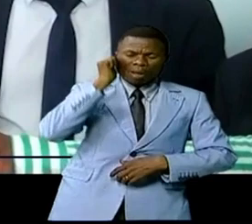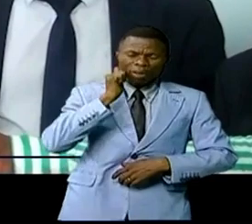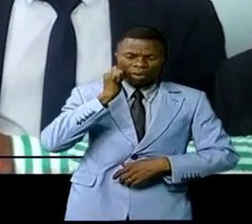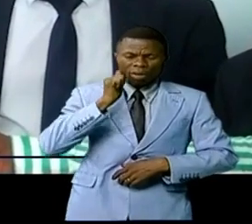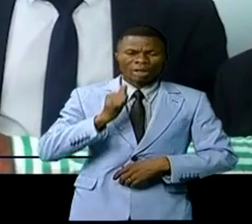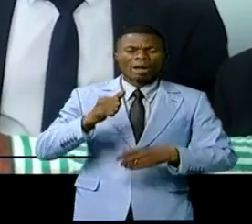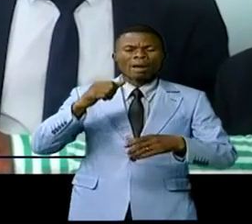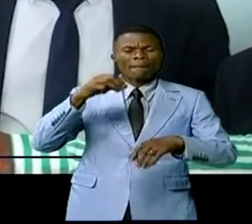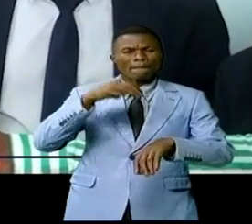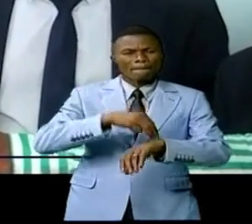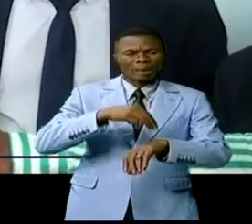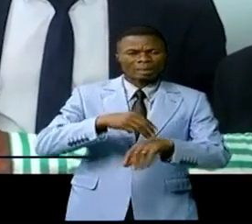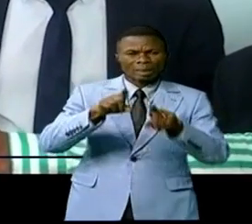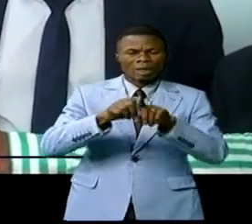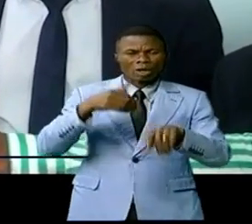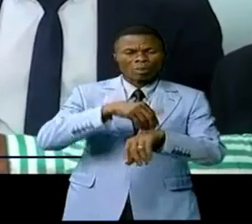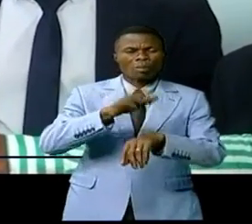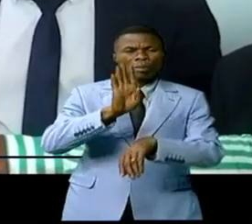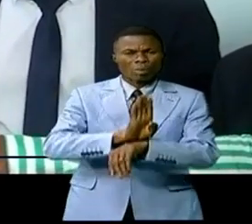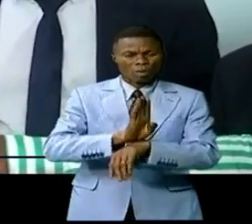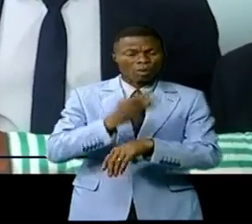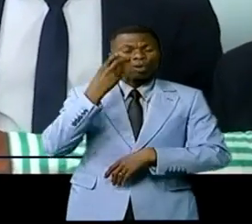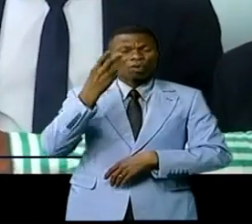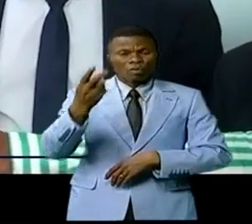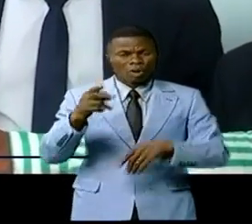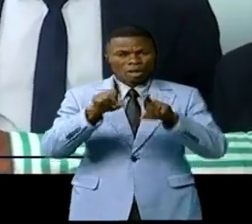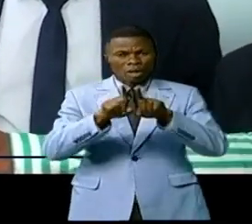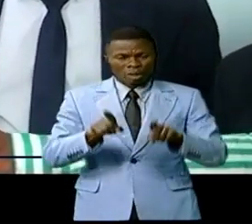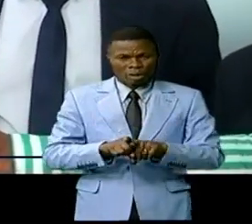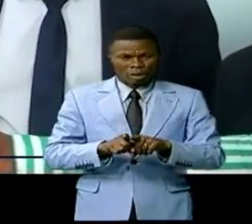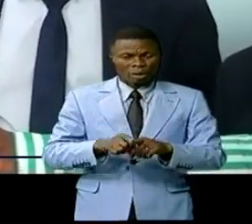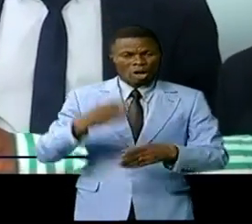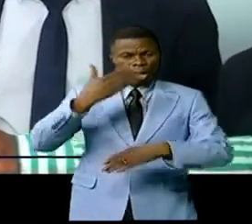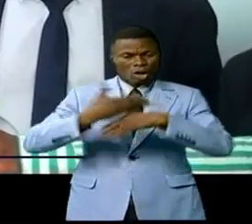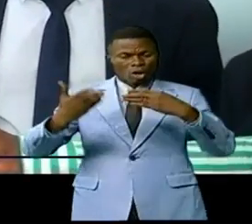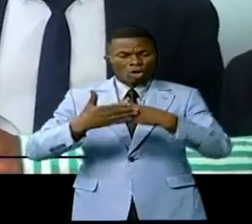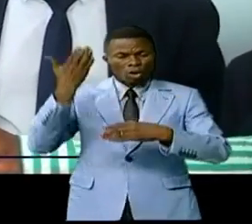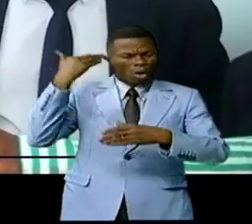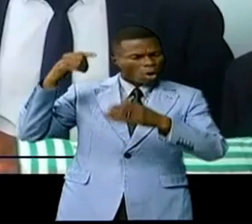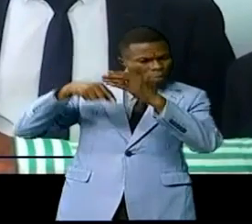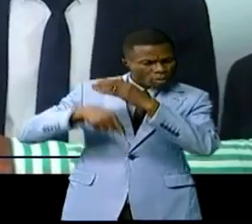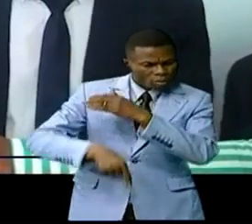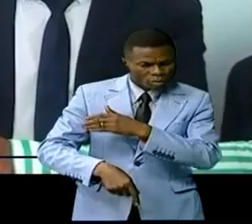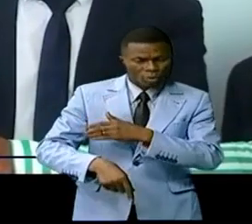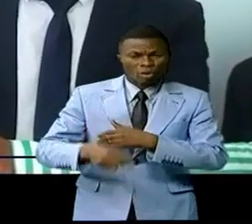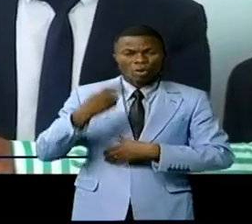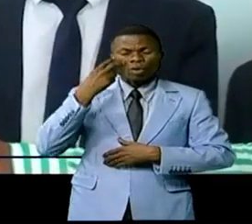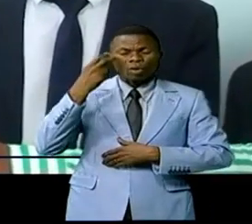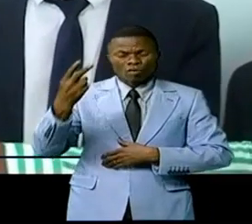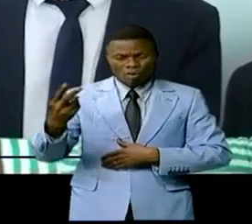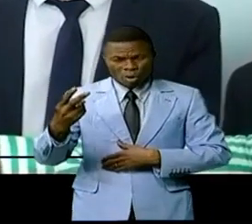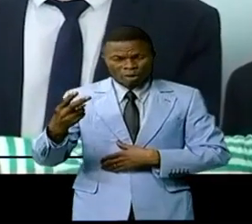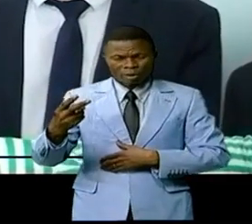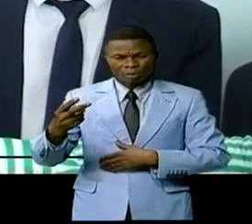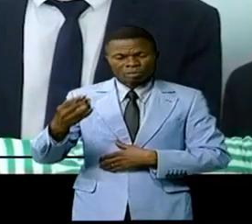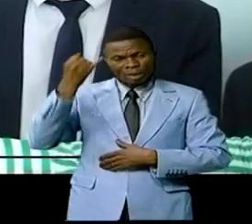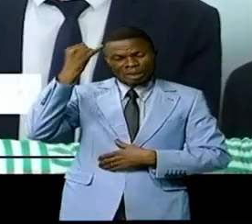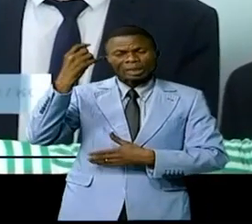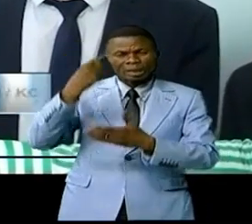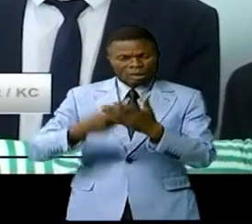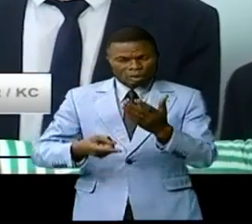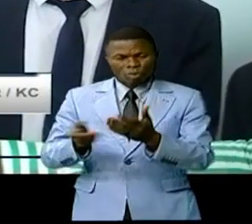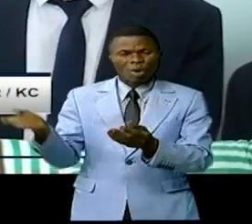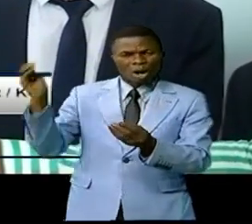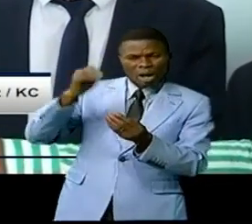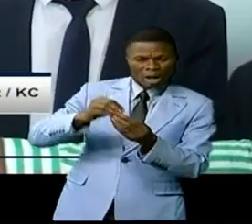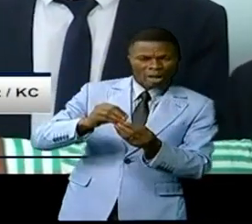celui de Beaumont. Comme nous avons aussi l'intention de voir comment construire un port en eau profonde, c'est-à-dire que nous devons voir dans quelle optique nous pouvons nous insérer